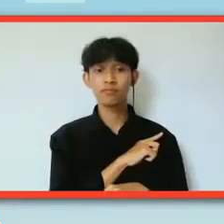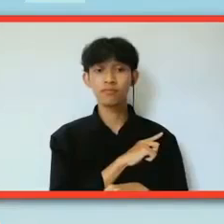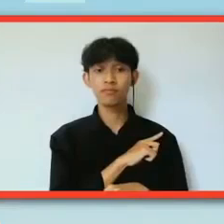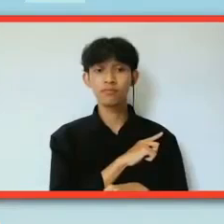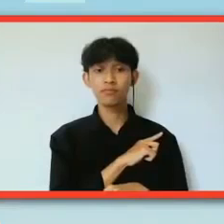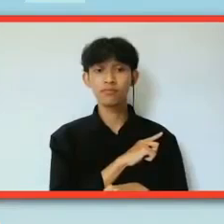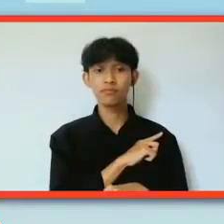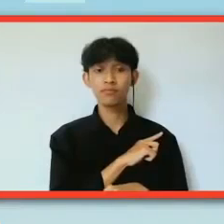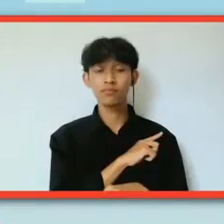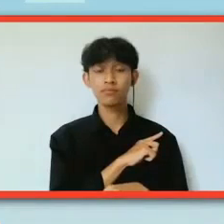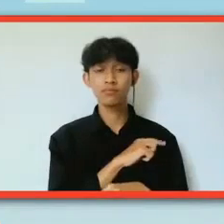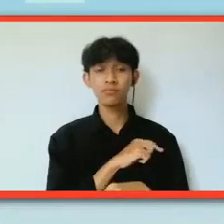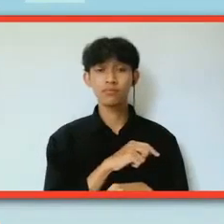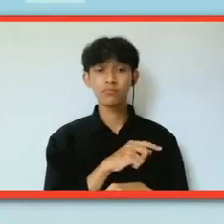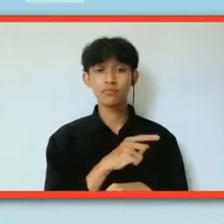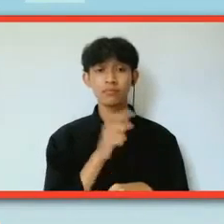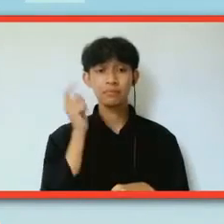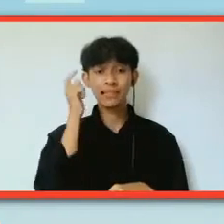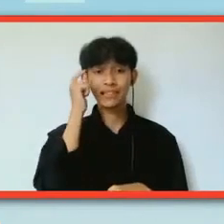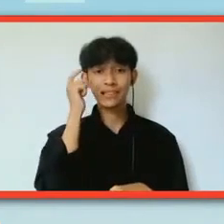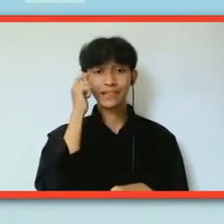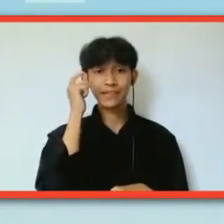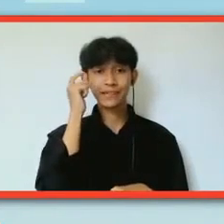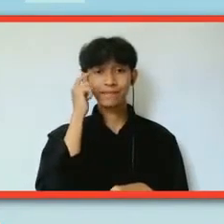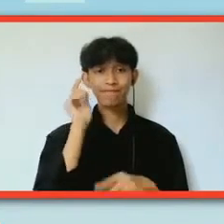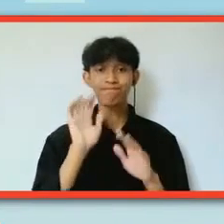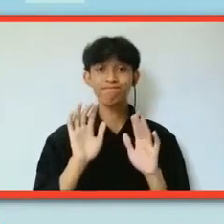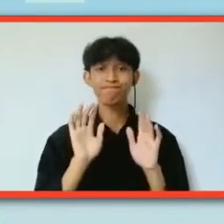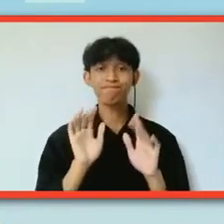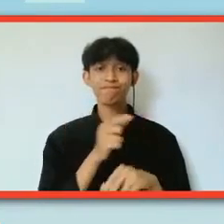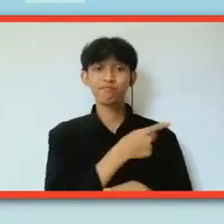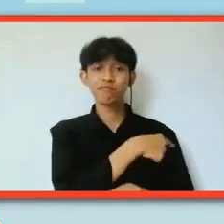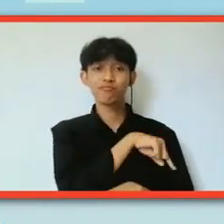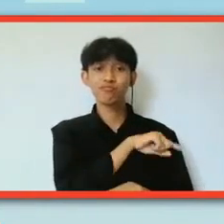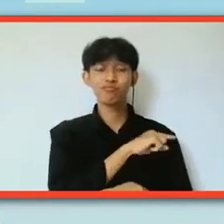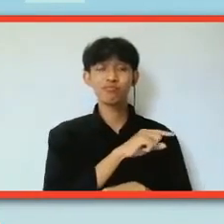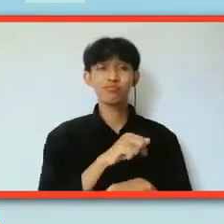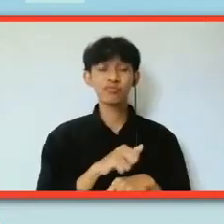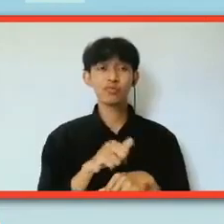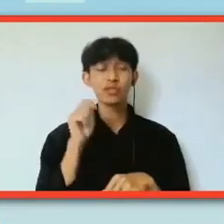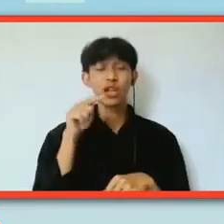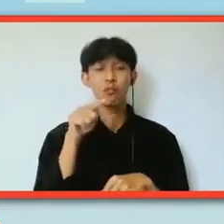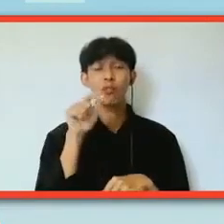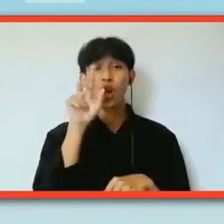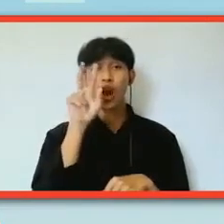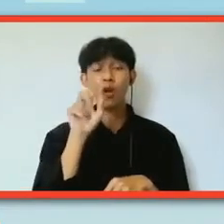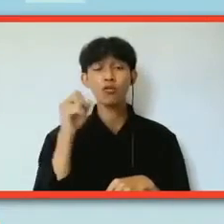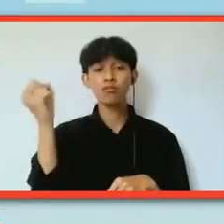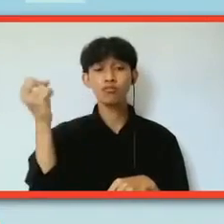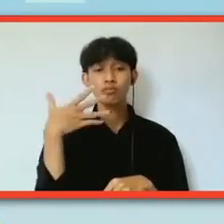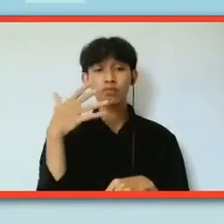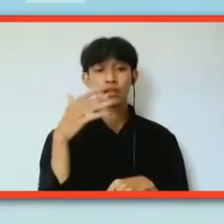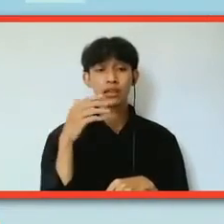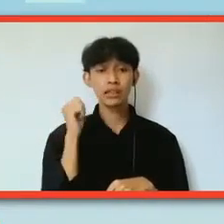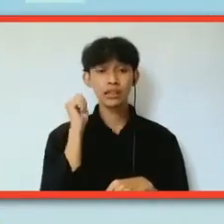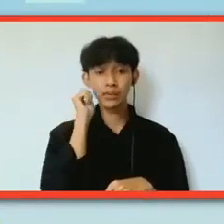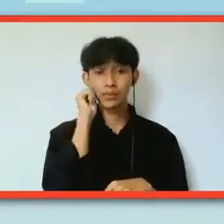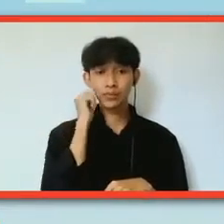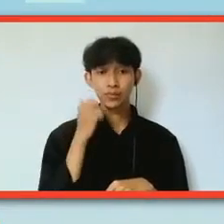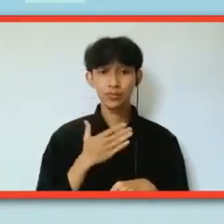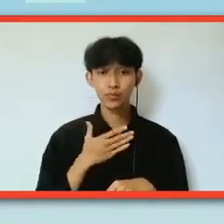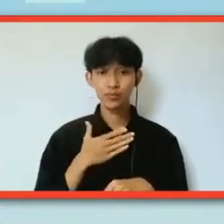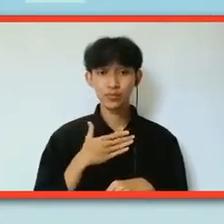tadi? Pikiranmu, kamu harus sampaikan ke ibu, apa